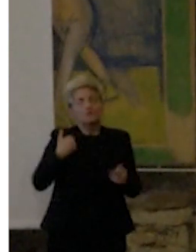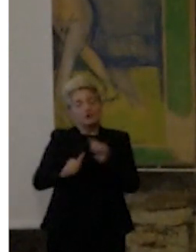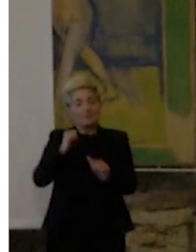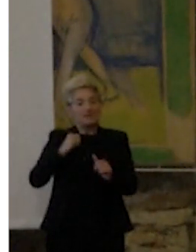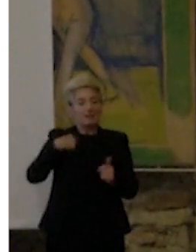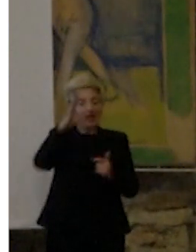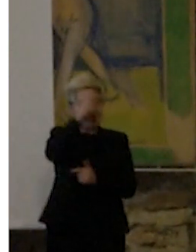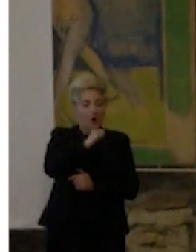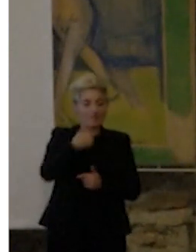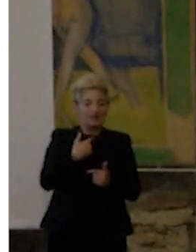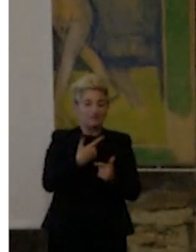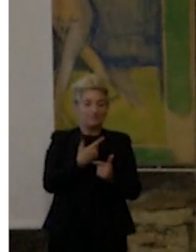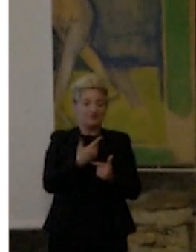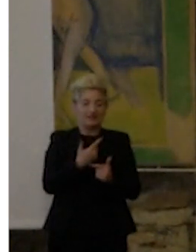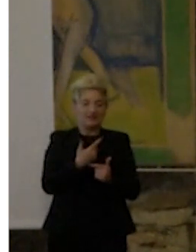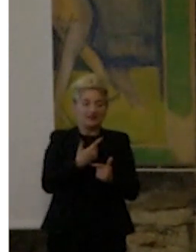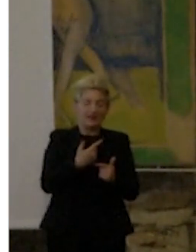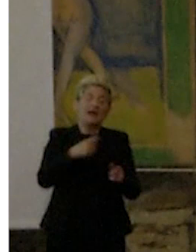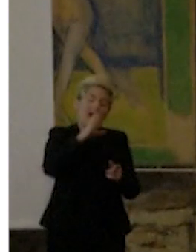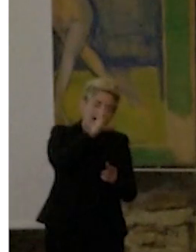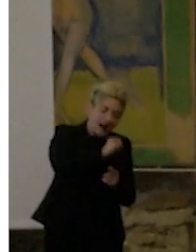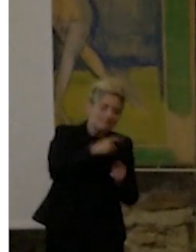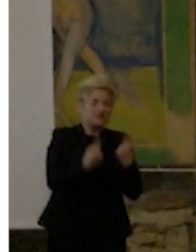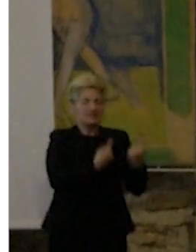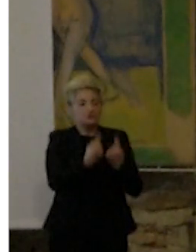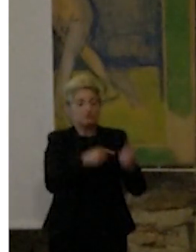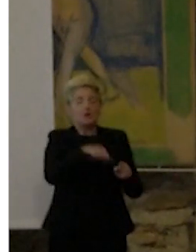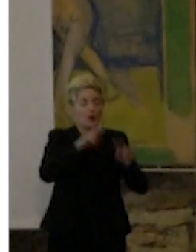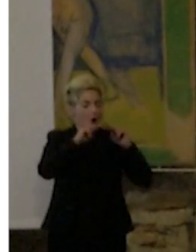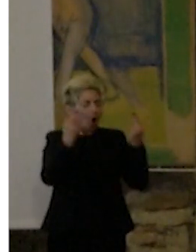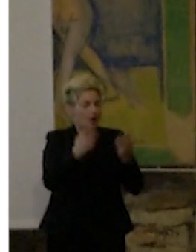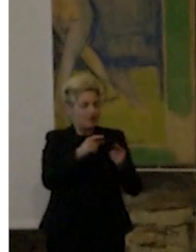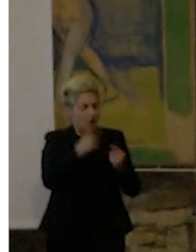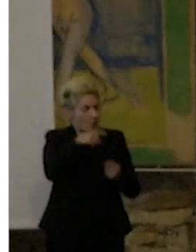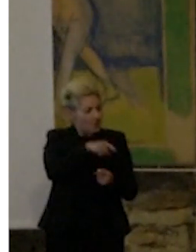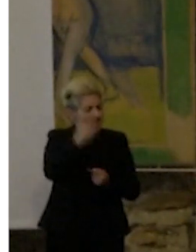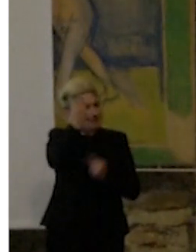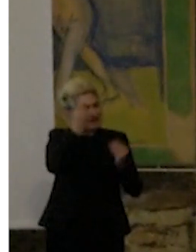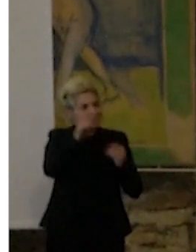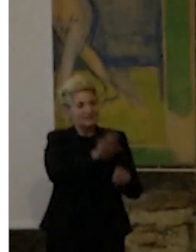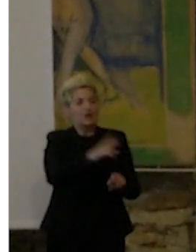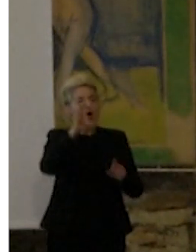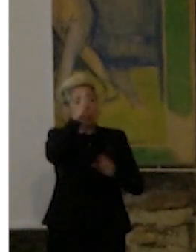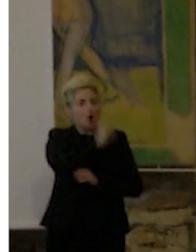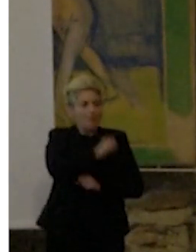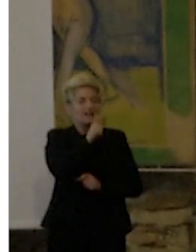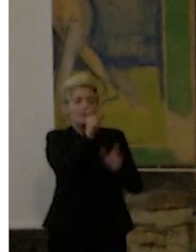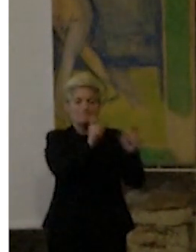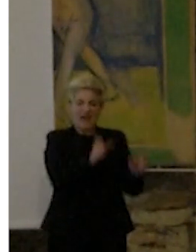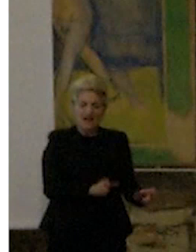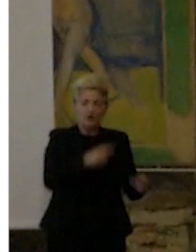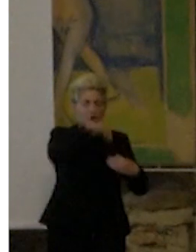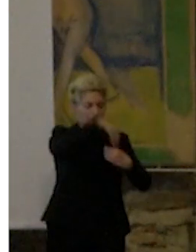differenza, che cosa, qual è il pensiero, ma la cosa più complicata è comprendere i significati delle parole